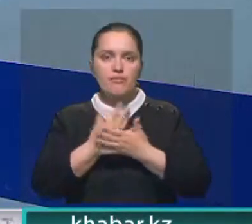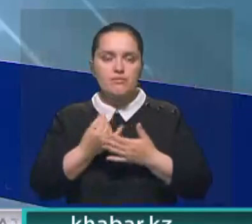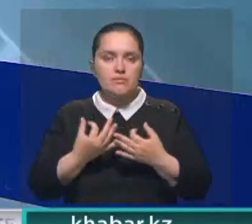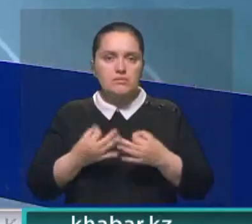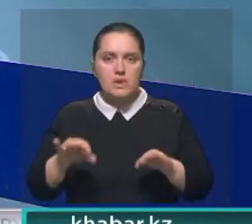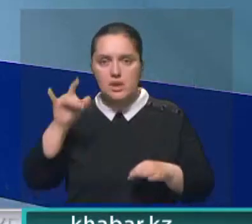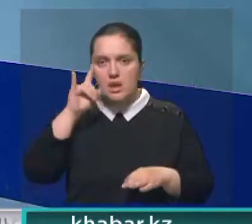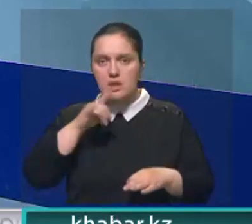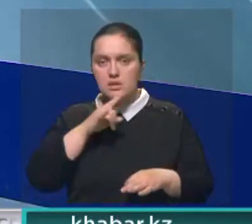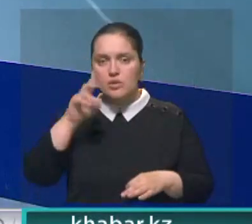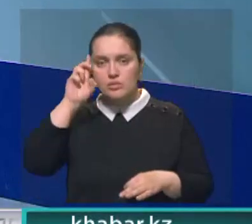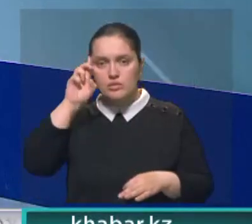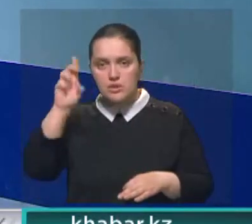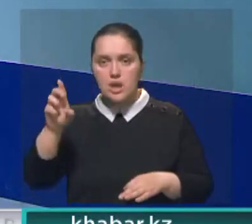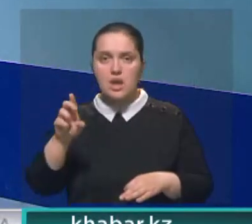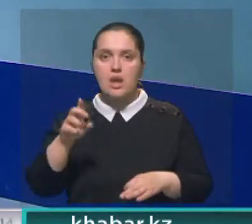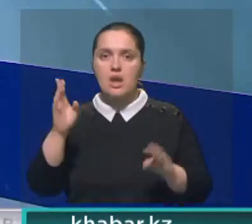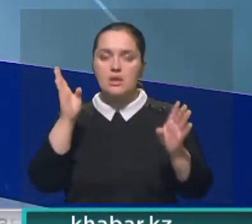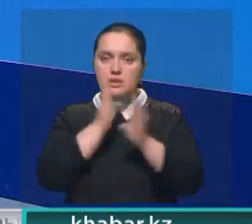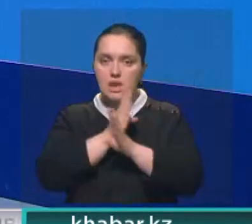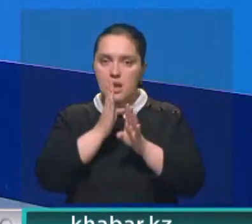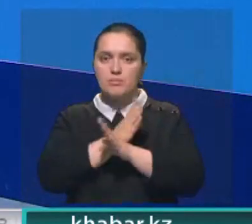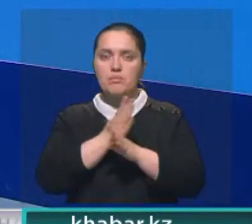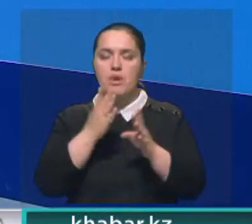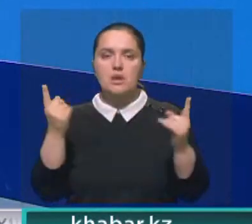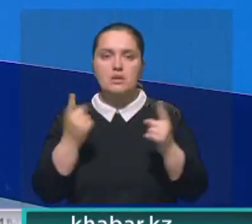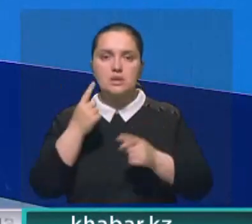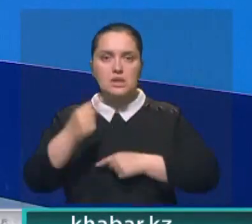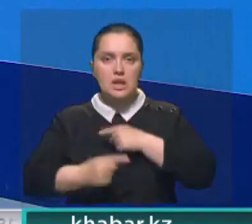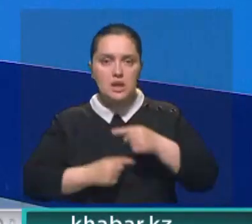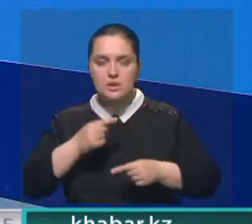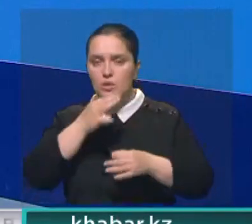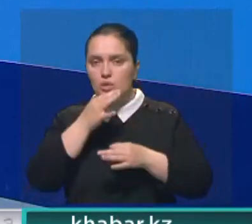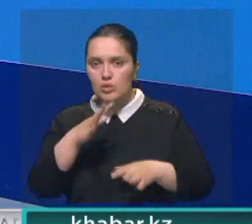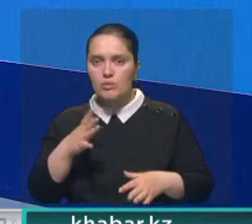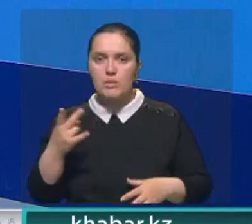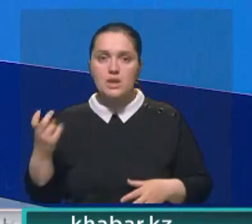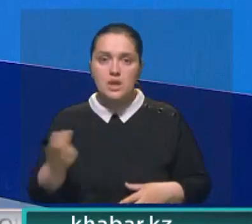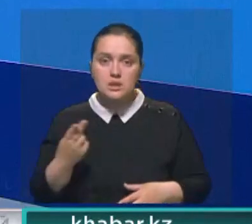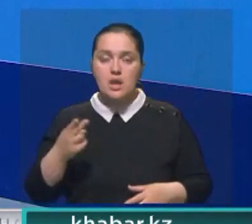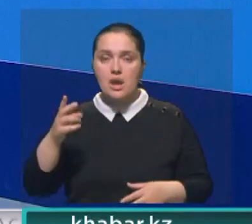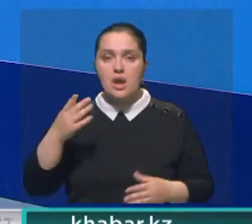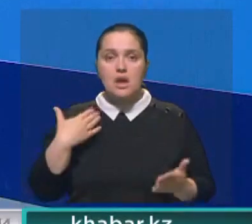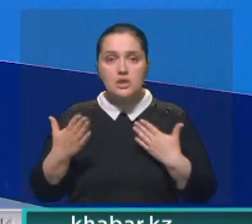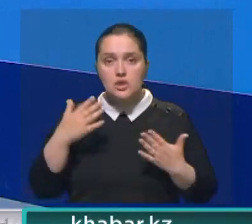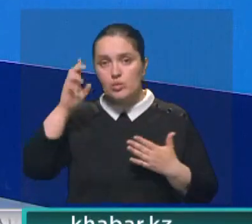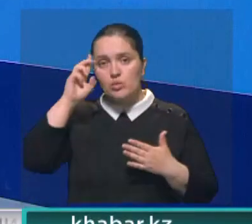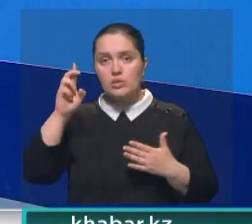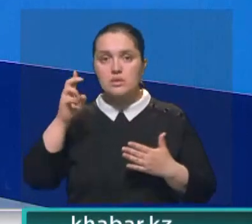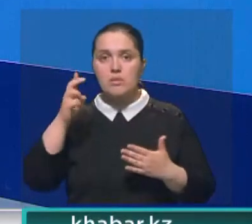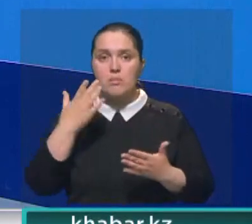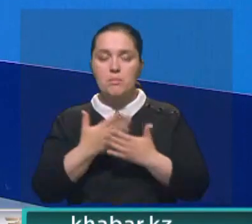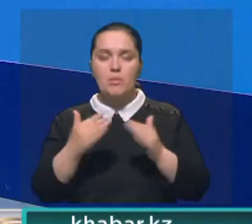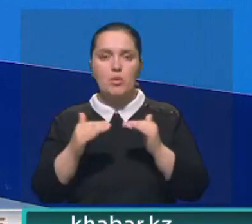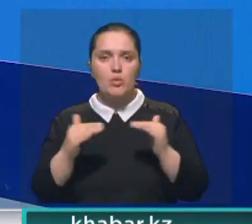атрибуты суверенитета каждого государства олицетворяют судьбу значимости традиций любой нации, а отношение